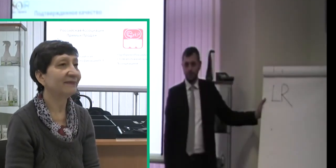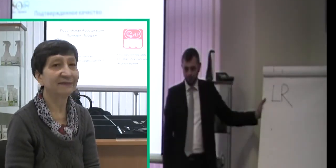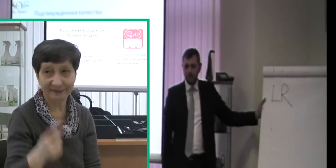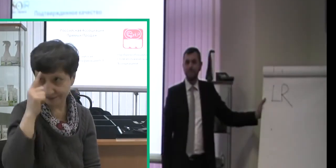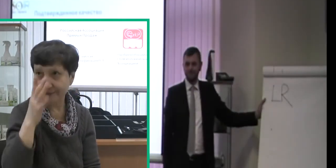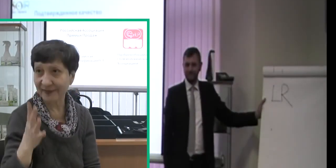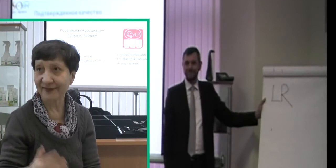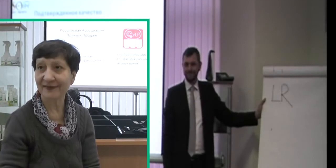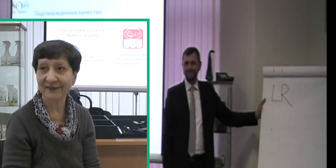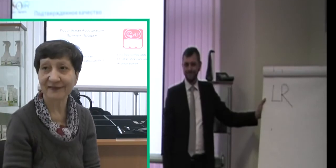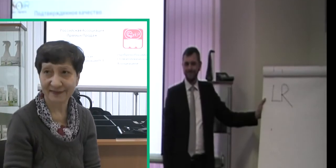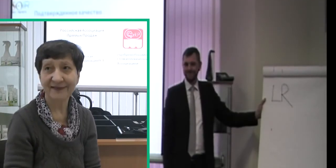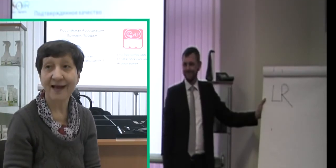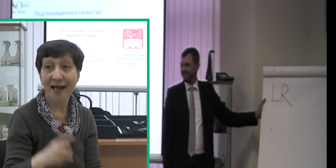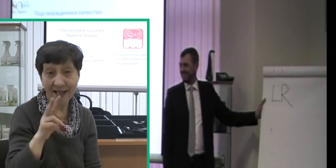Окей?